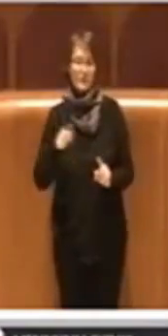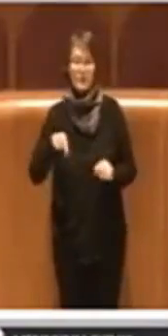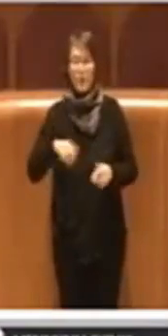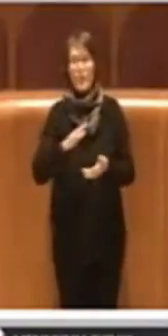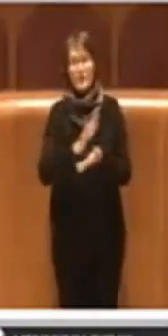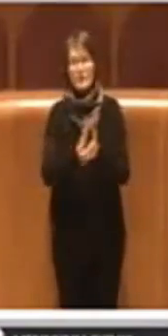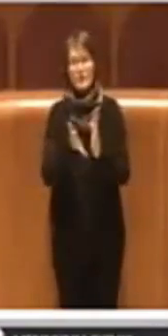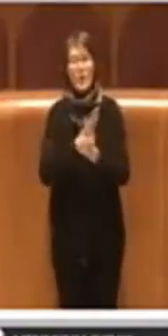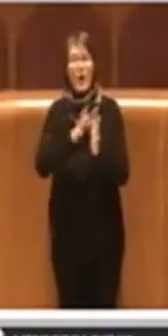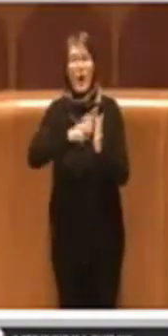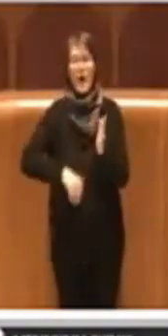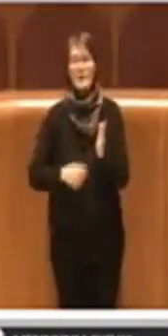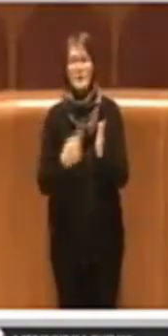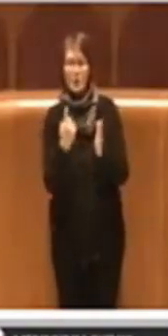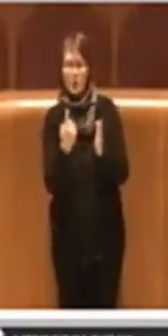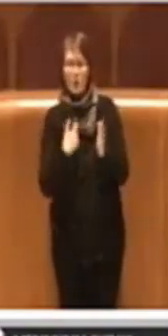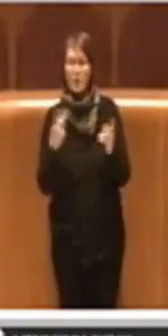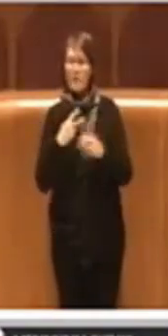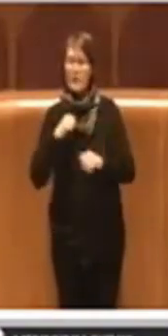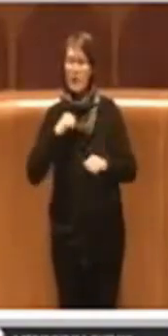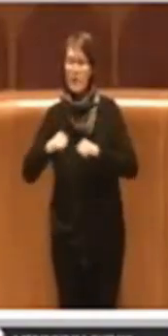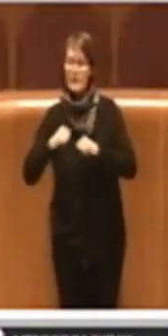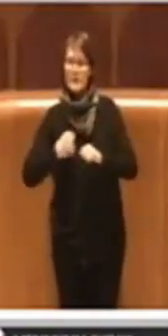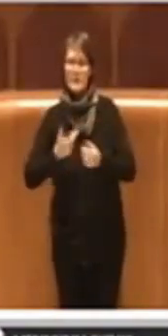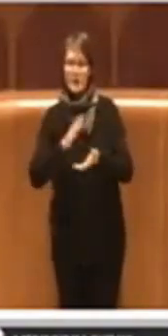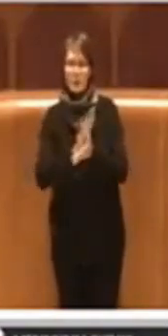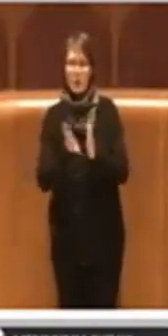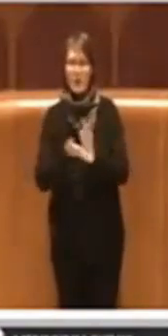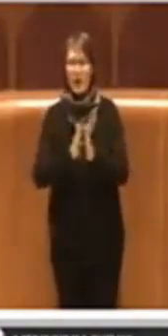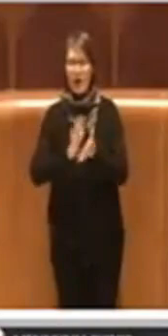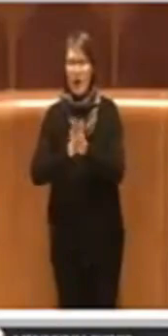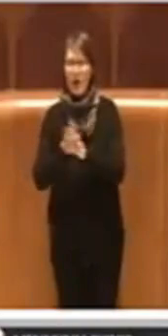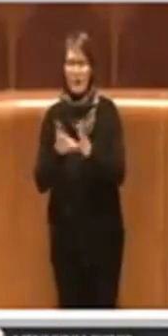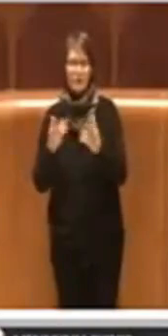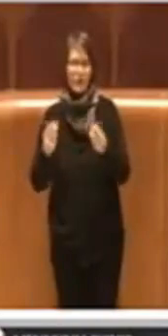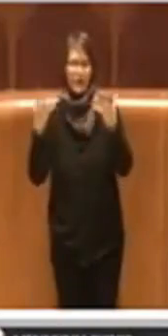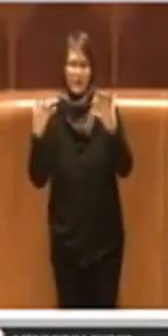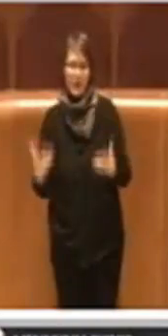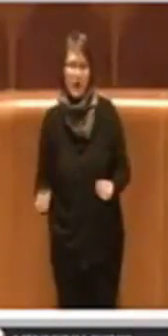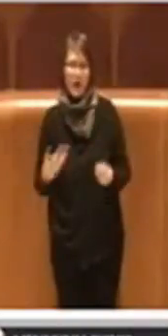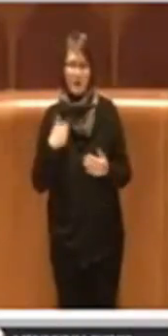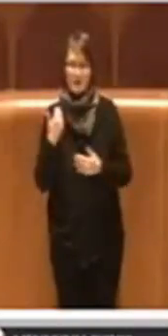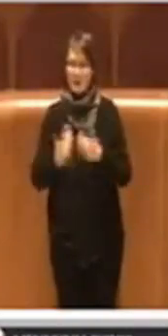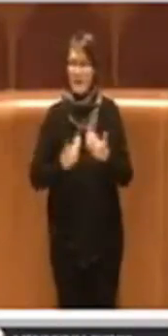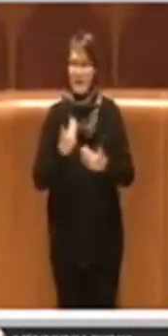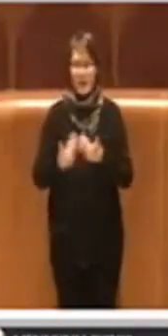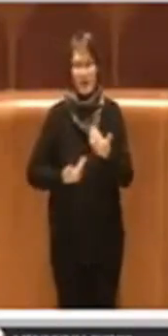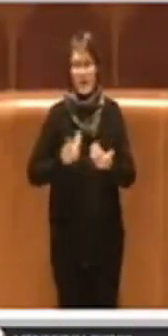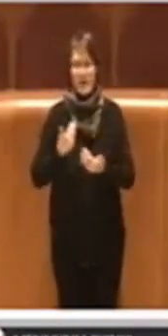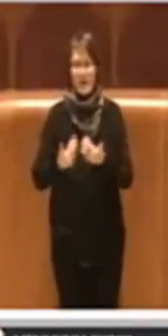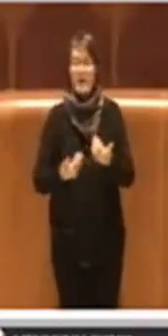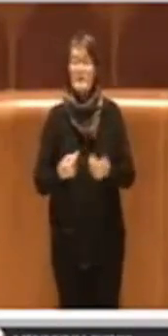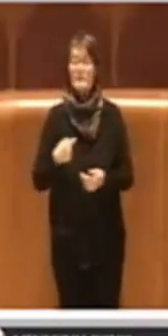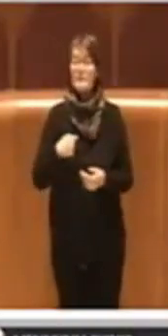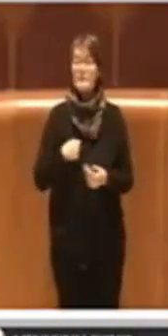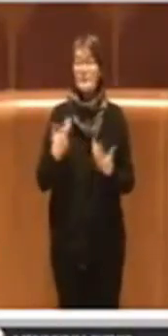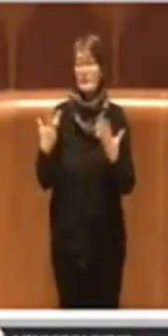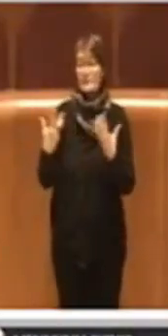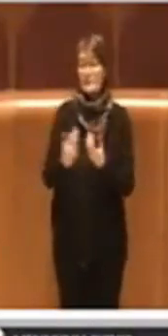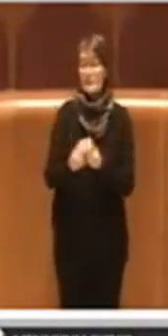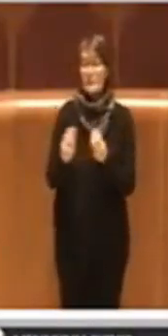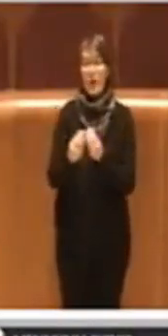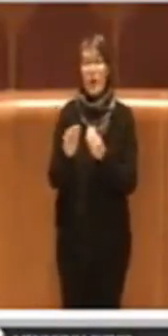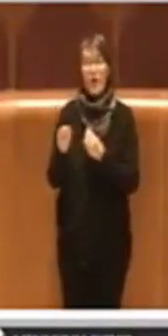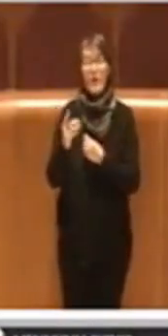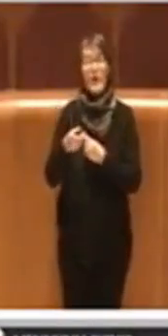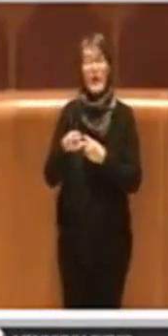amministrazione sta portando avanti e ce ne saranno anche degli altri, con la mia collega Guadagno stiamo lavorando al